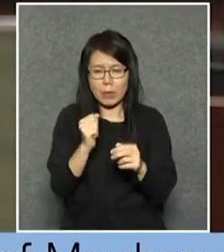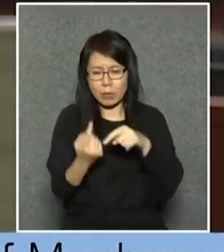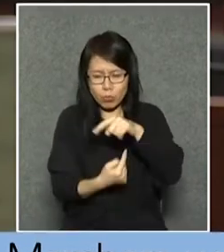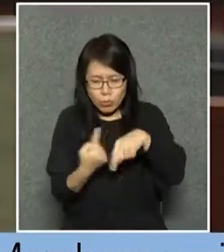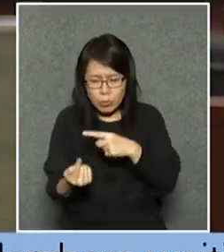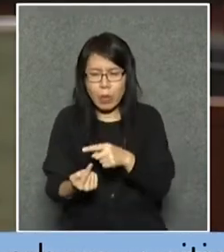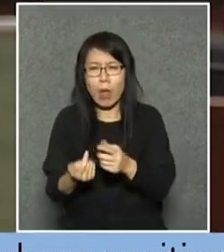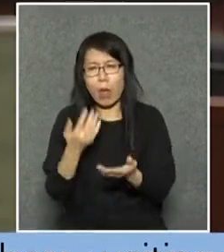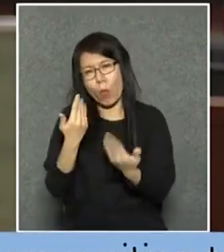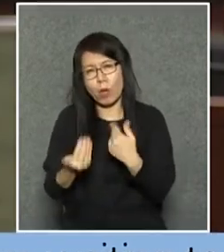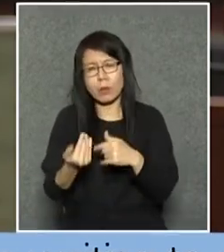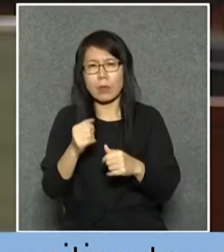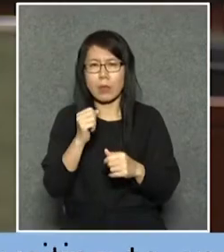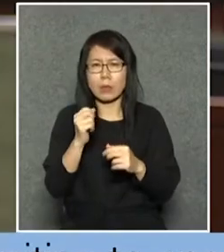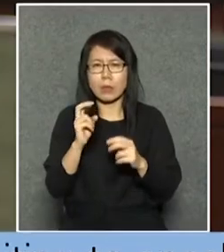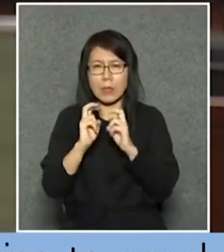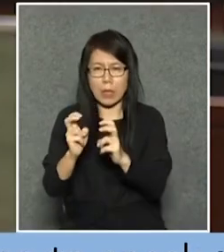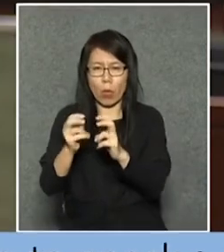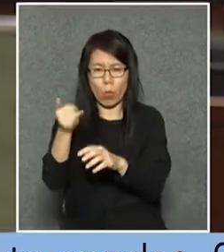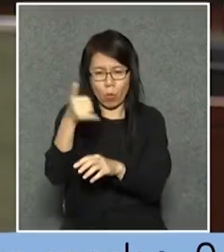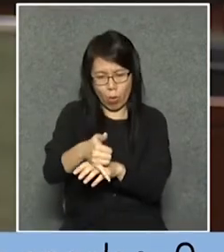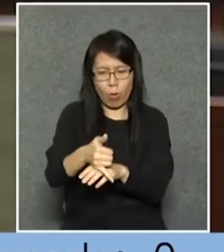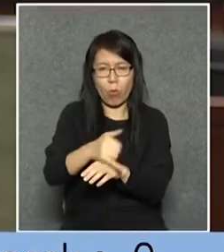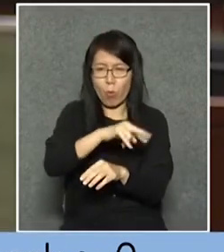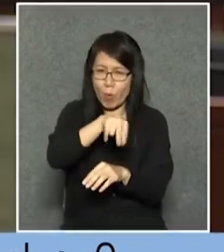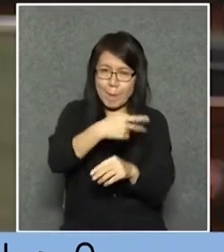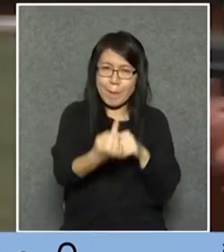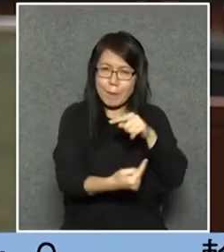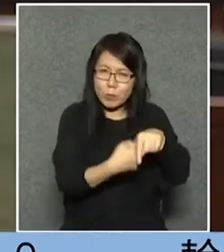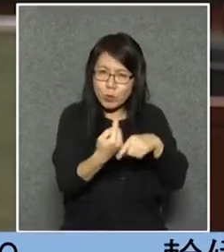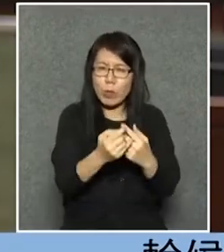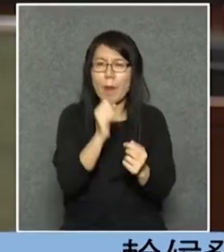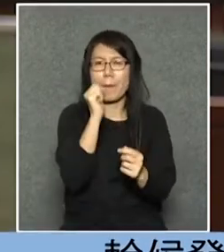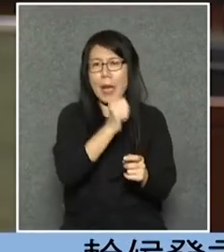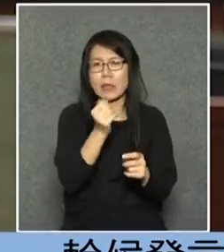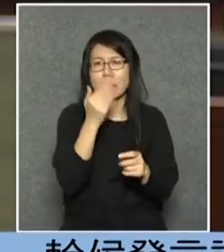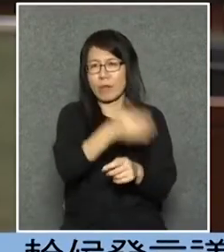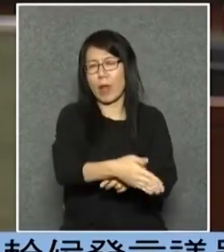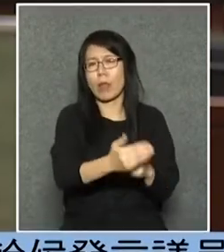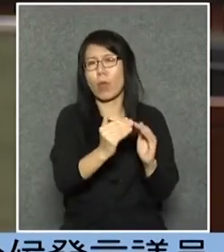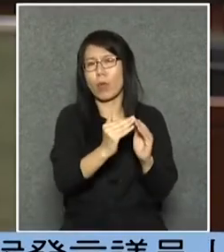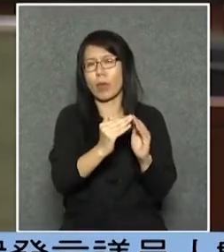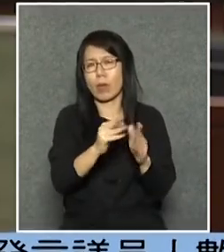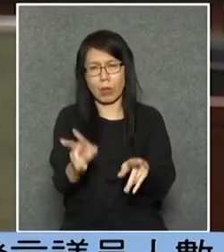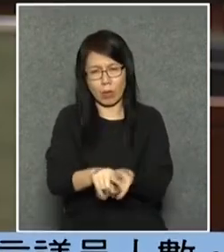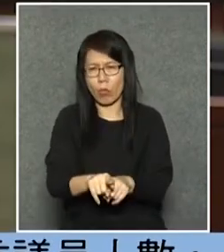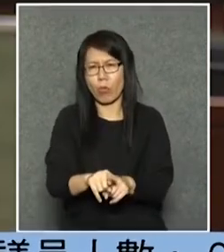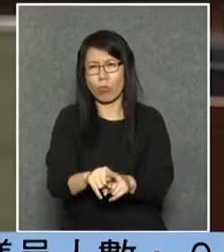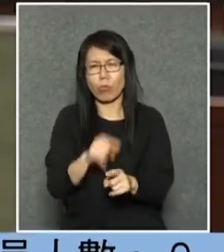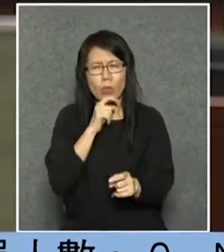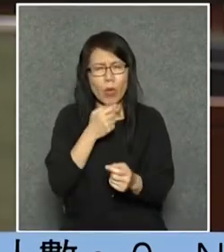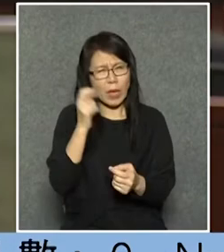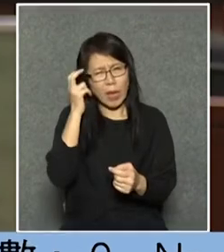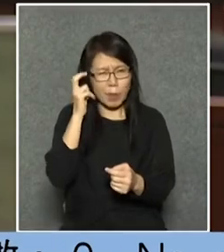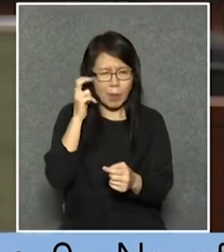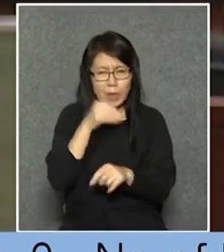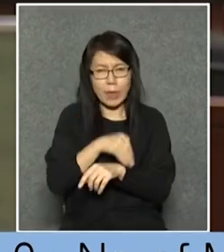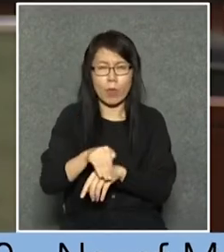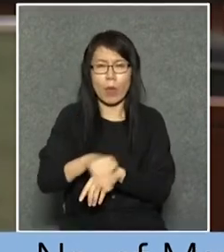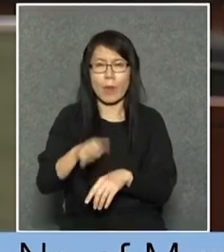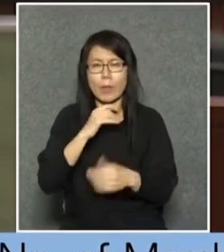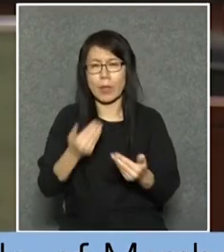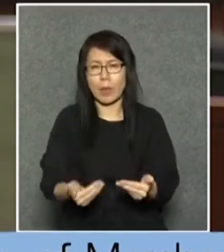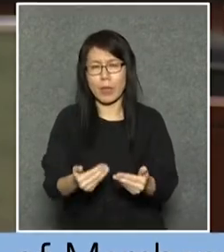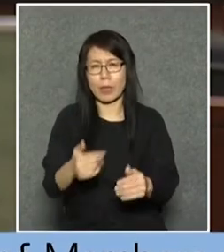或者鐵路下了站再用巴士再回家也好其實是一盤棋如果今天我們